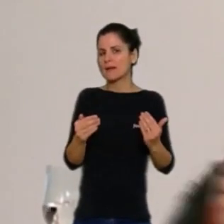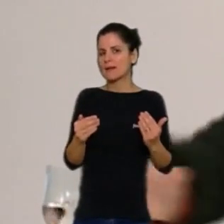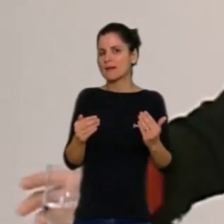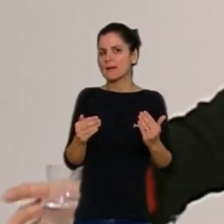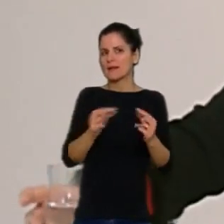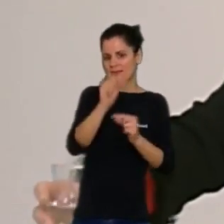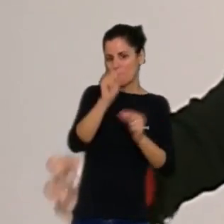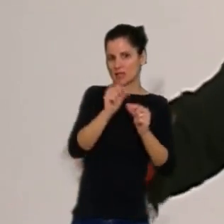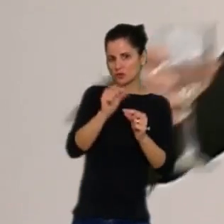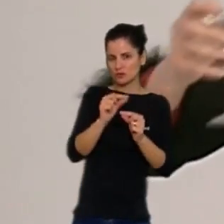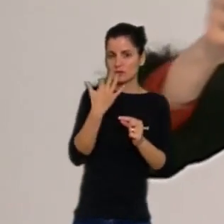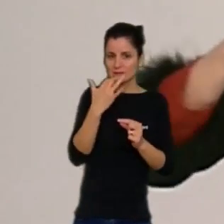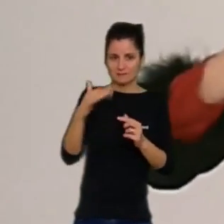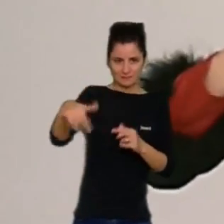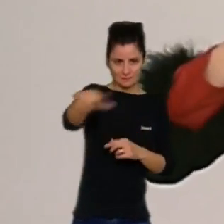No,